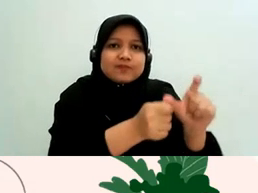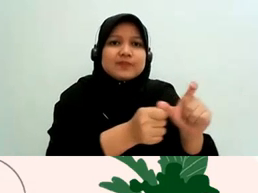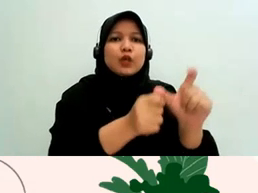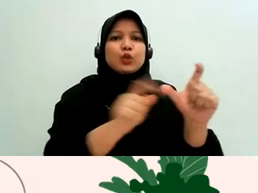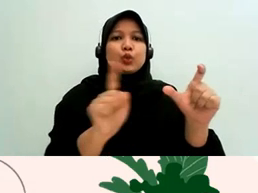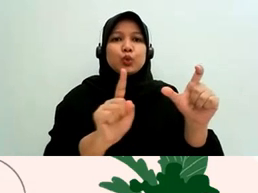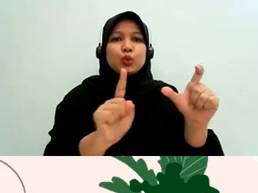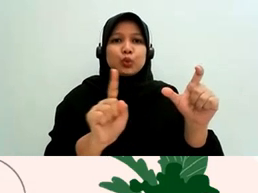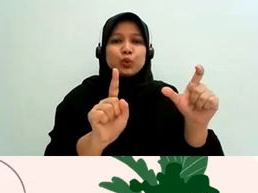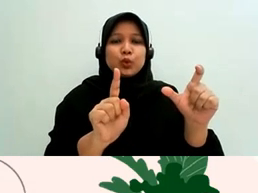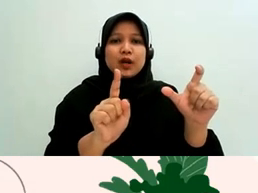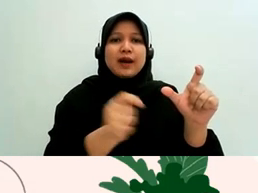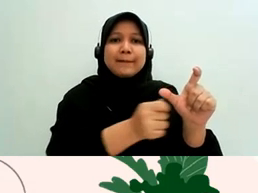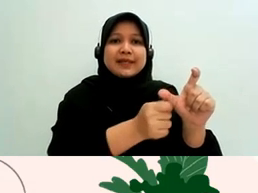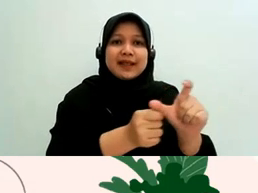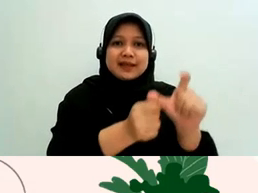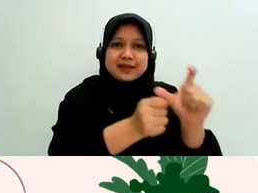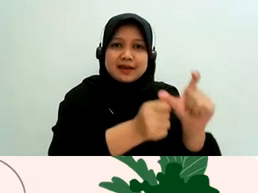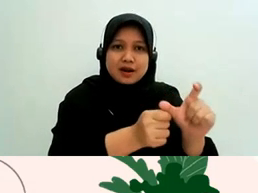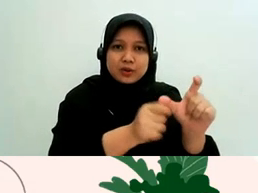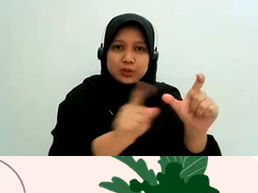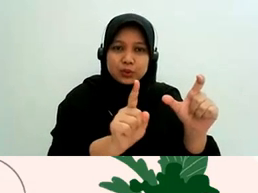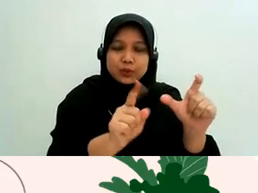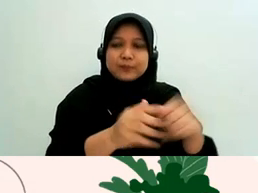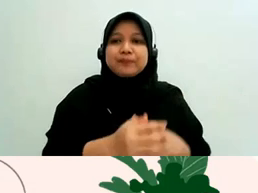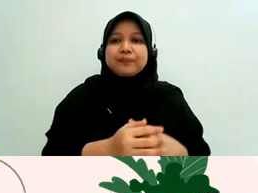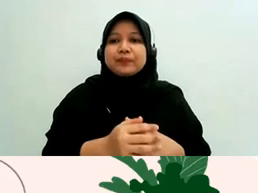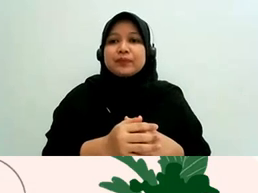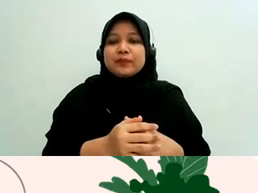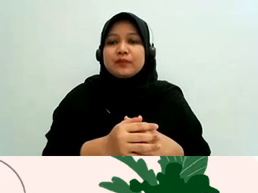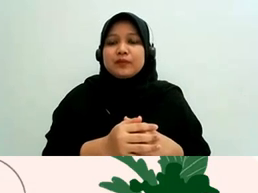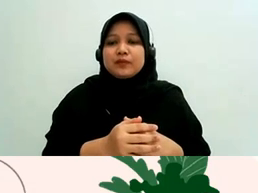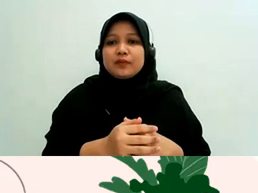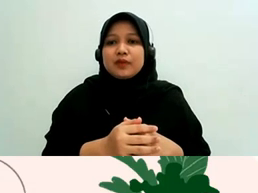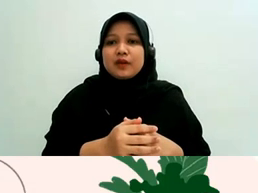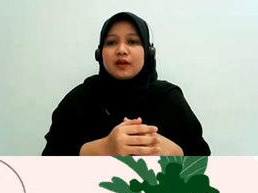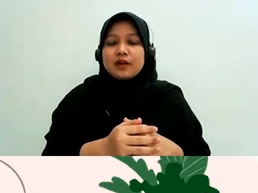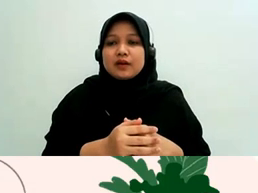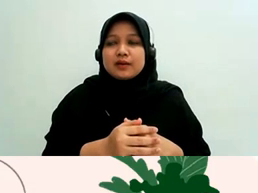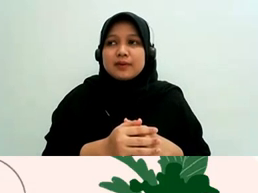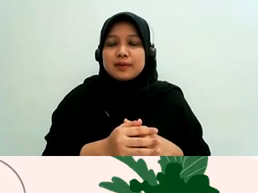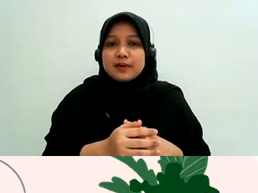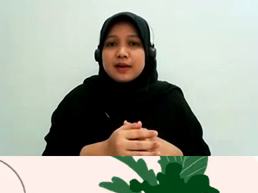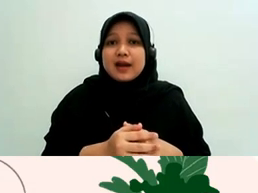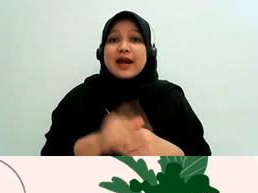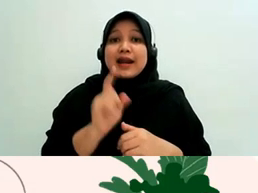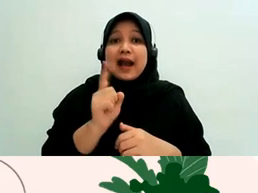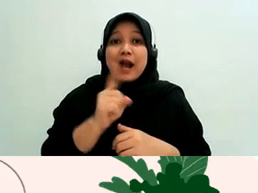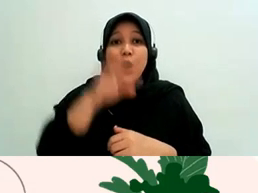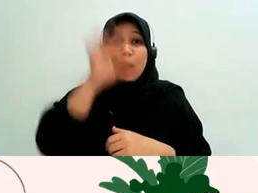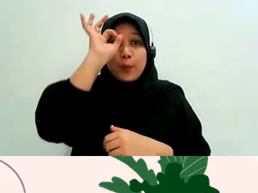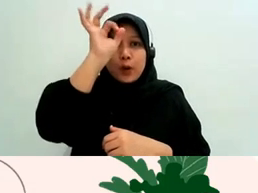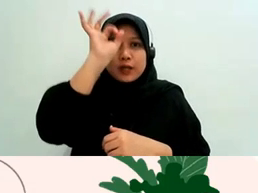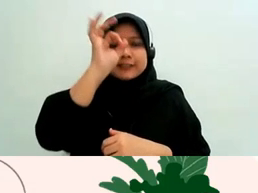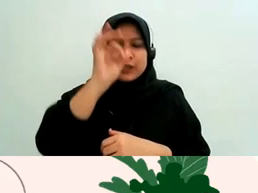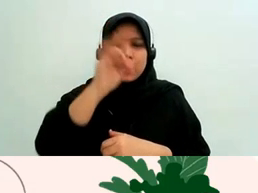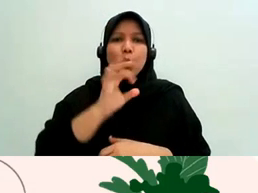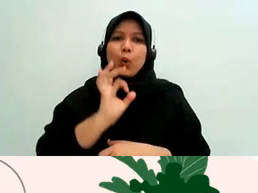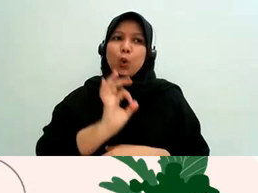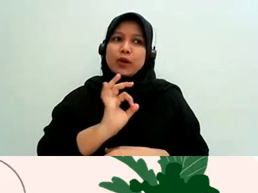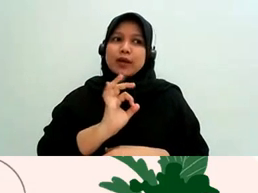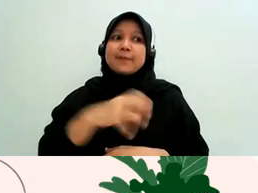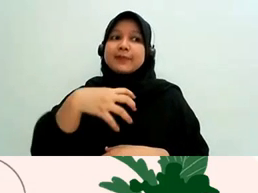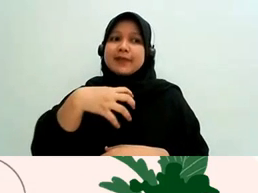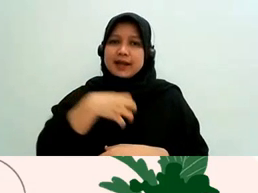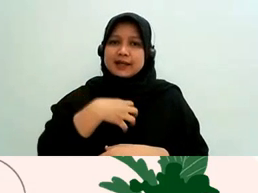dan ketika apa namanya ketika polisi sudah lebih yakin kepolisian sudah lebih yakin